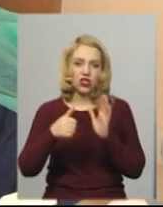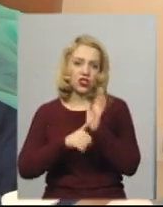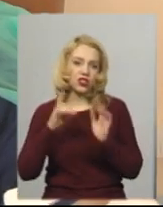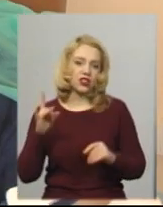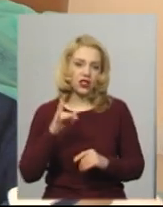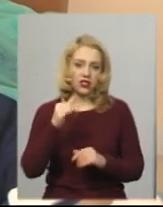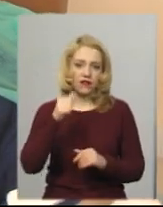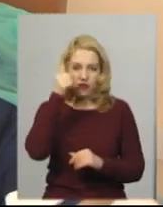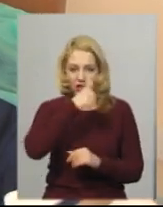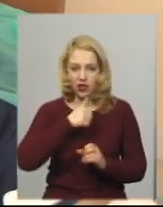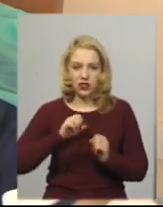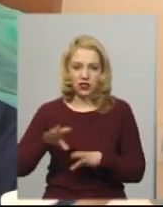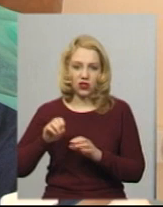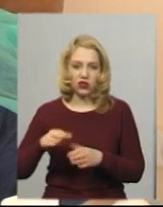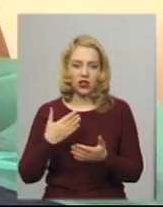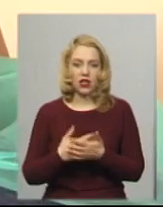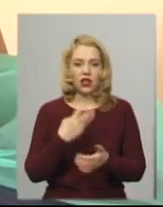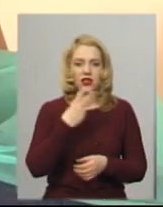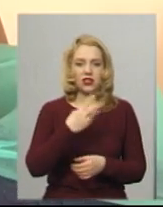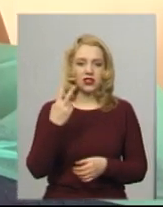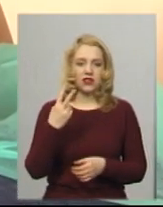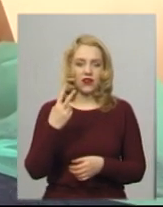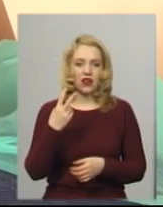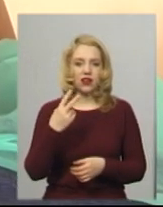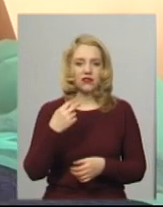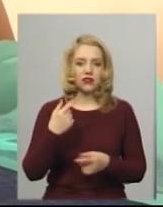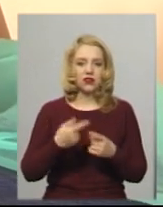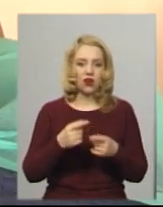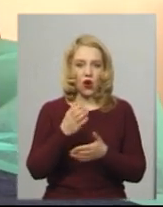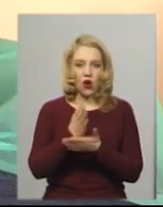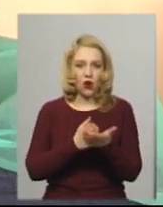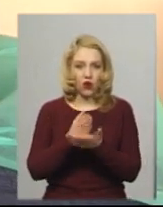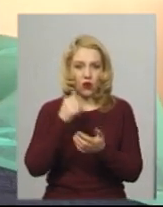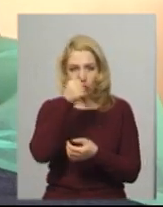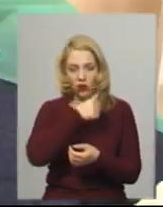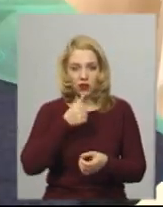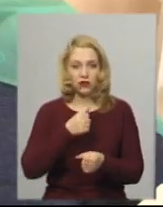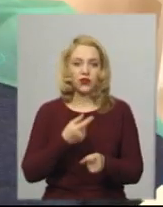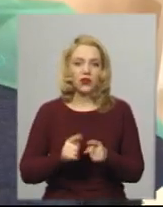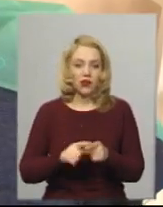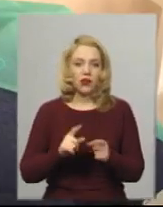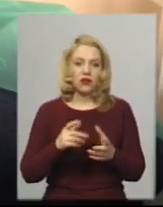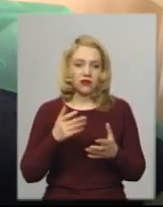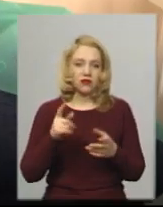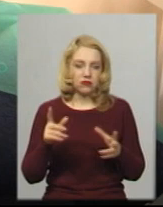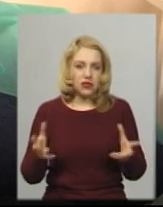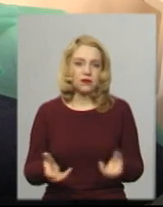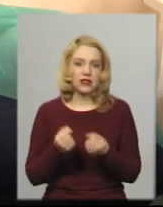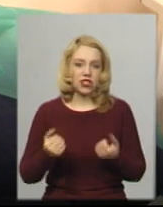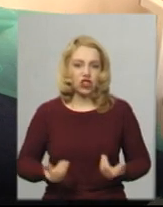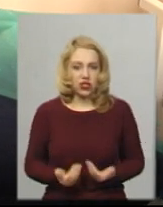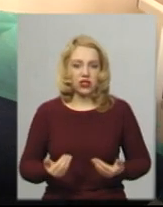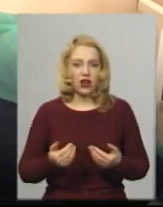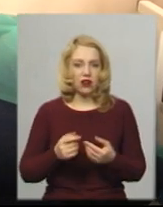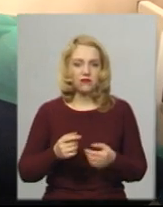міліграмів. Провня 32-20 років. Тому, щоб спасти чиєсь життя, просили неодноразово і